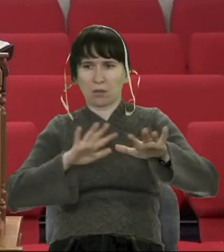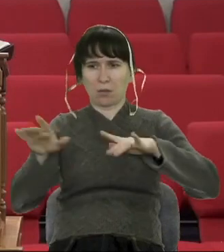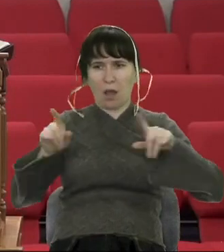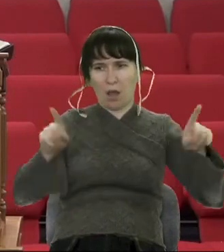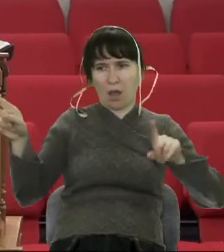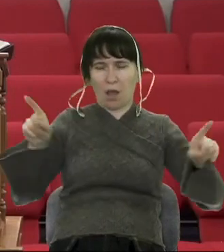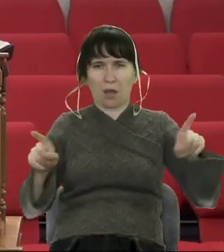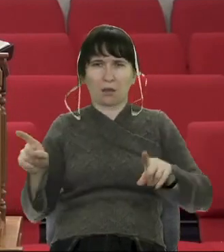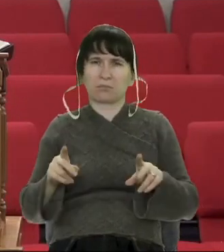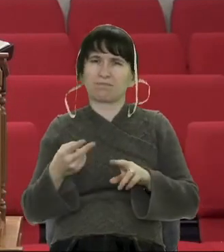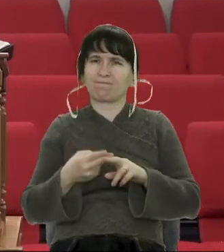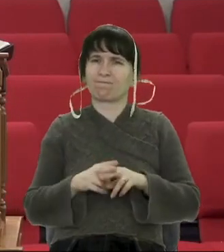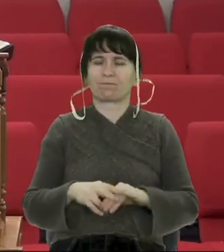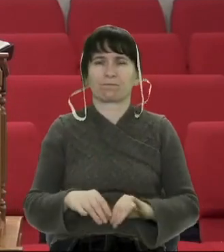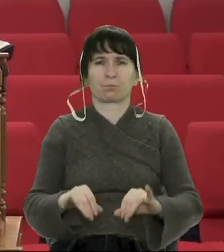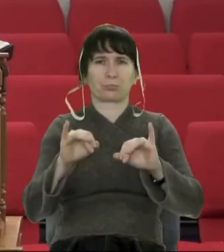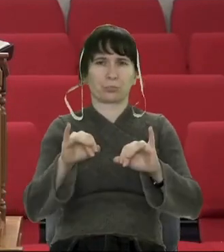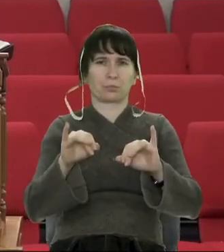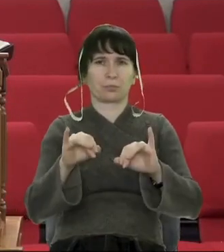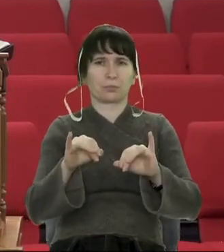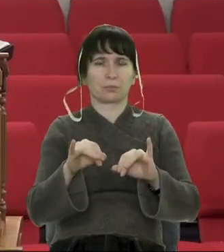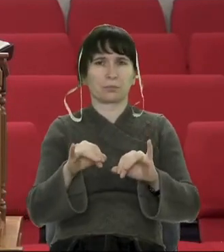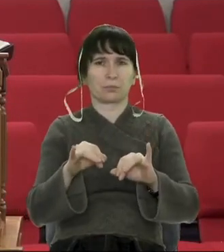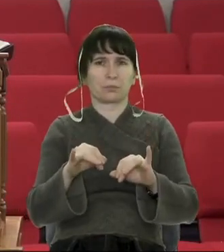така захисна реакція включається.